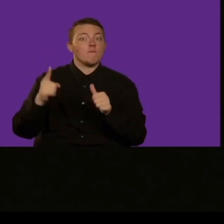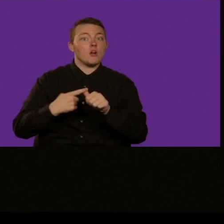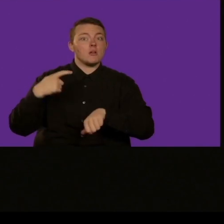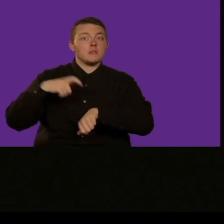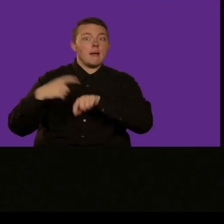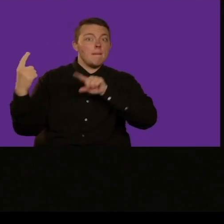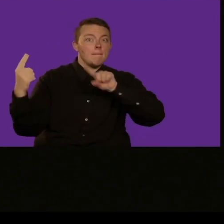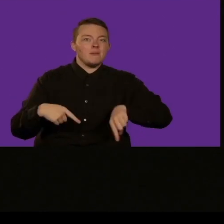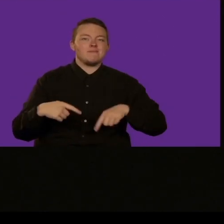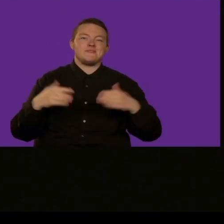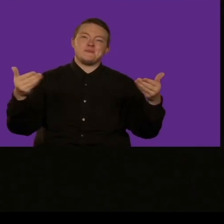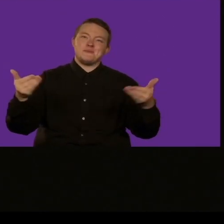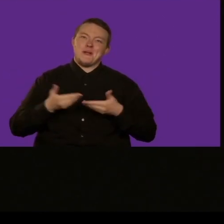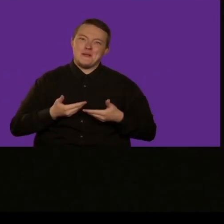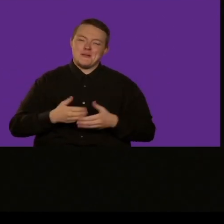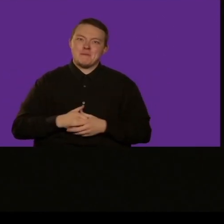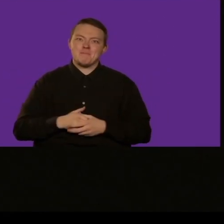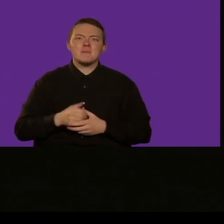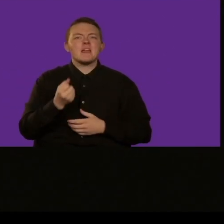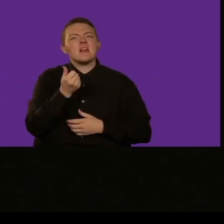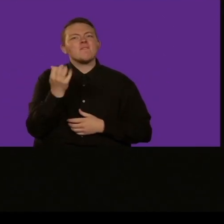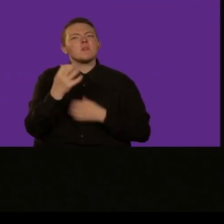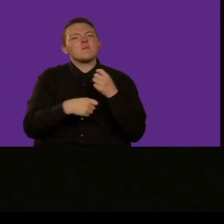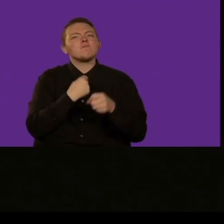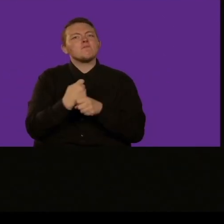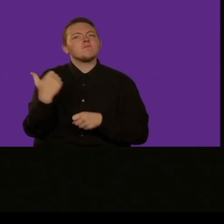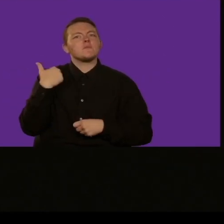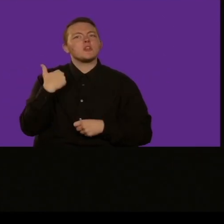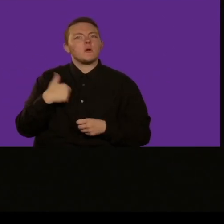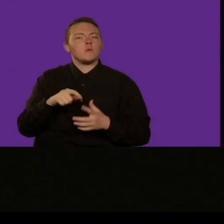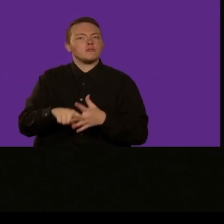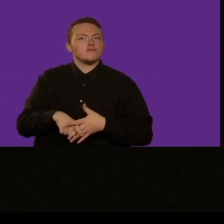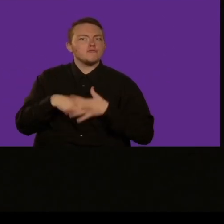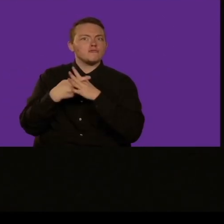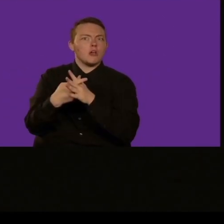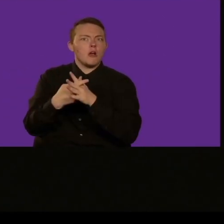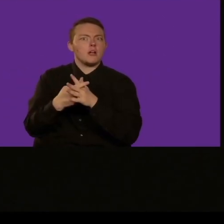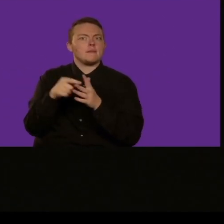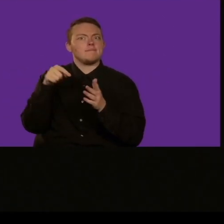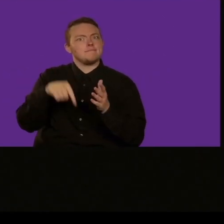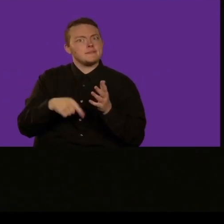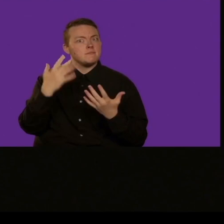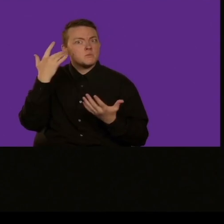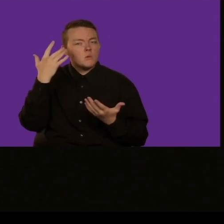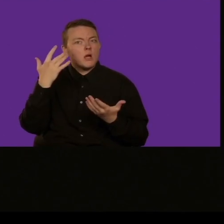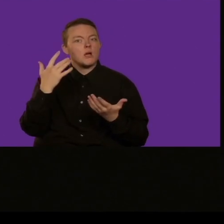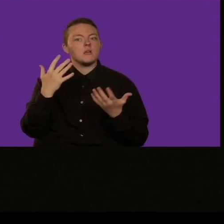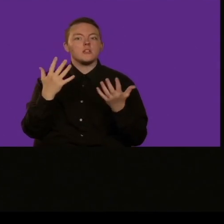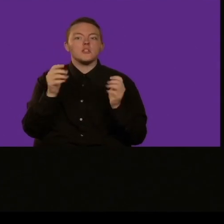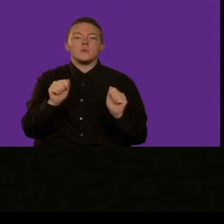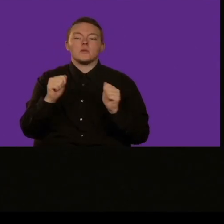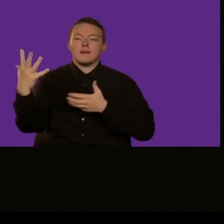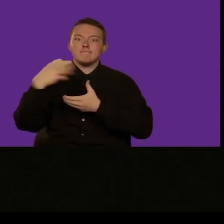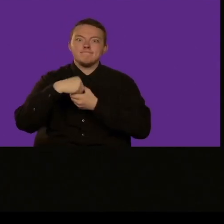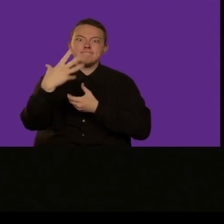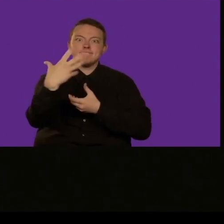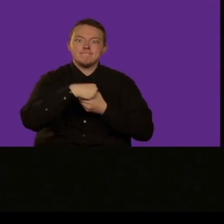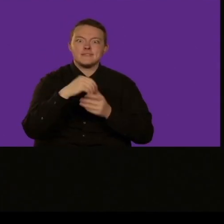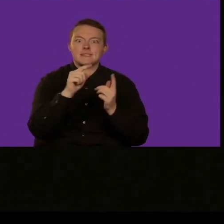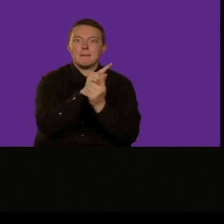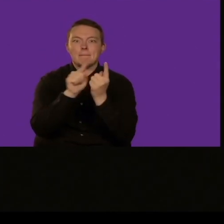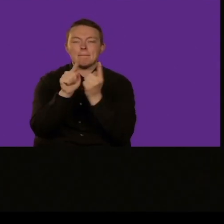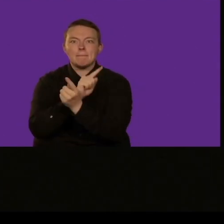tramite la ricerca e anche come si conosce il gruppo Kindergarten. una grande